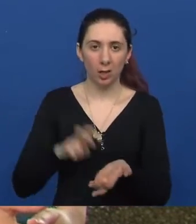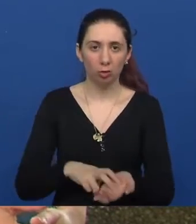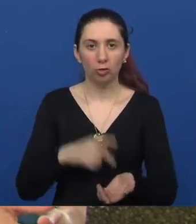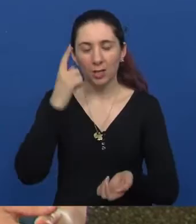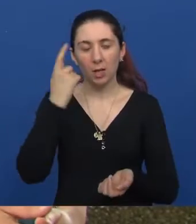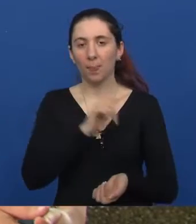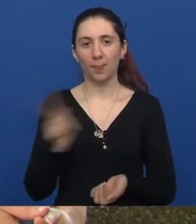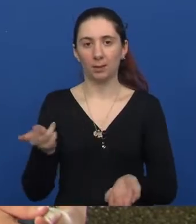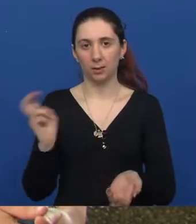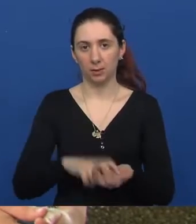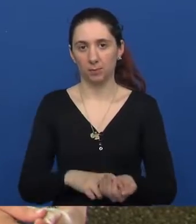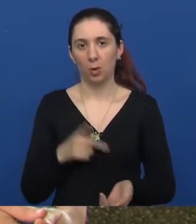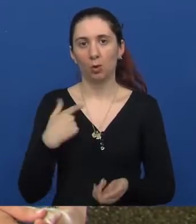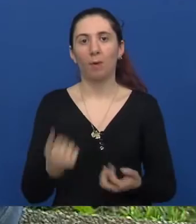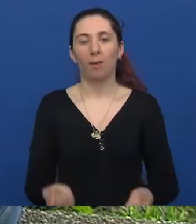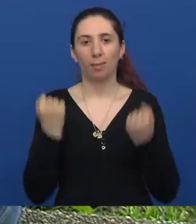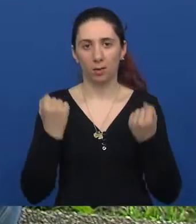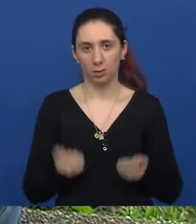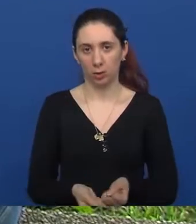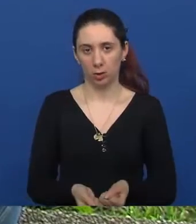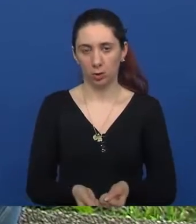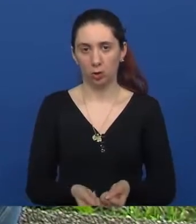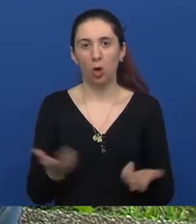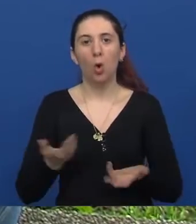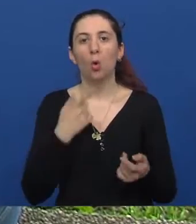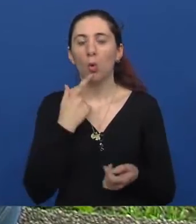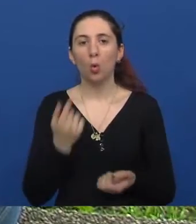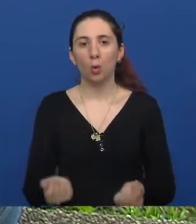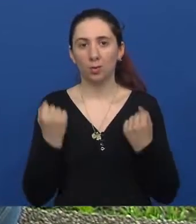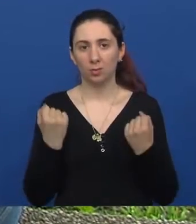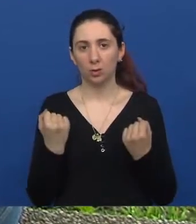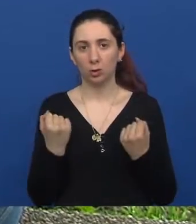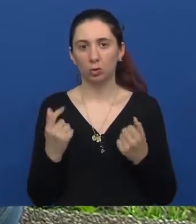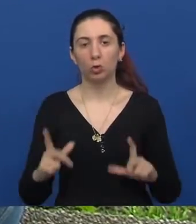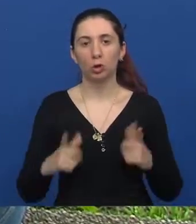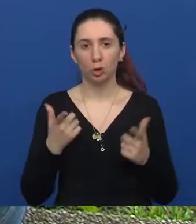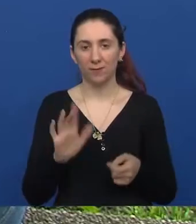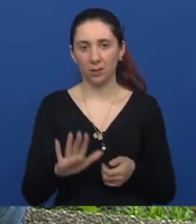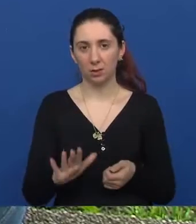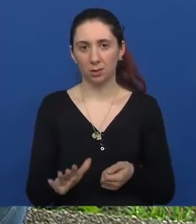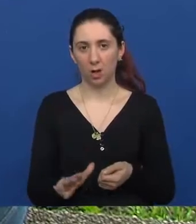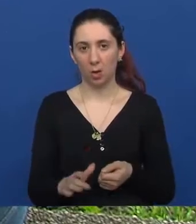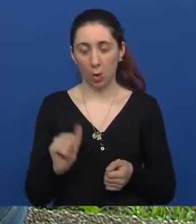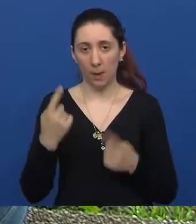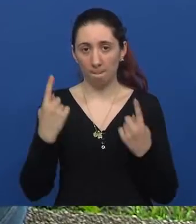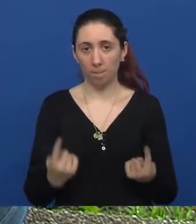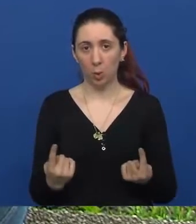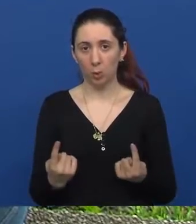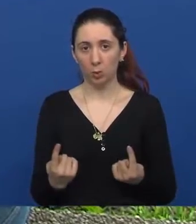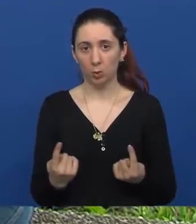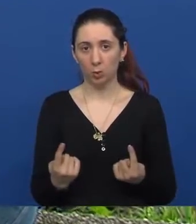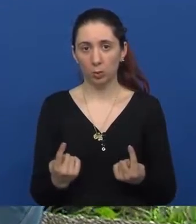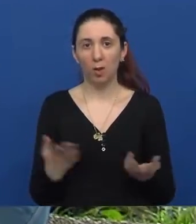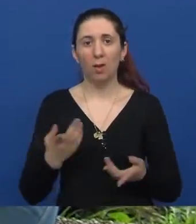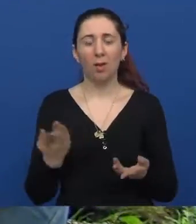a ne smiješ. Eto, to mi najteže pada. Dakle, koliko je tečko, zapravo, živjeti tako? Postoji li mu...